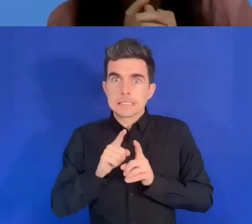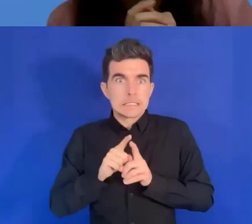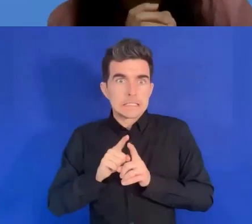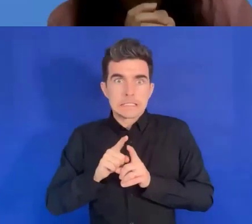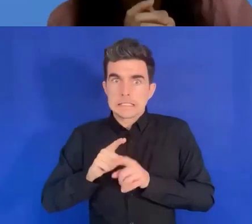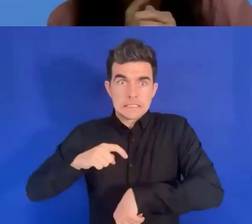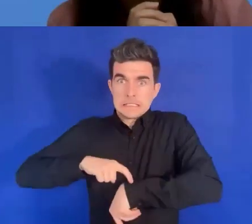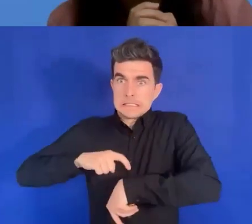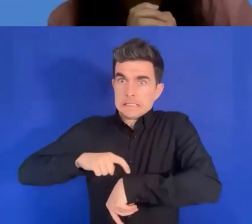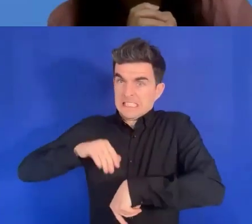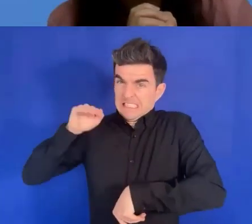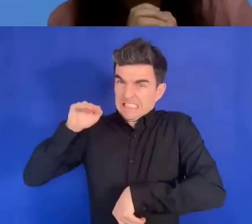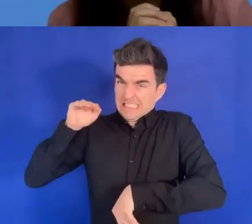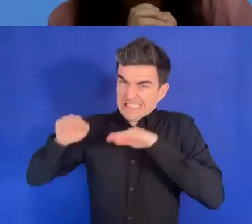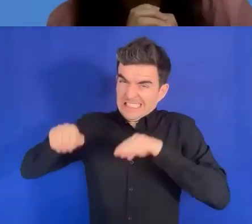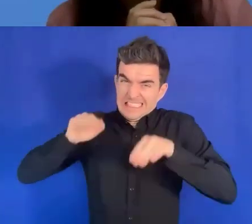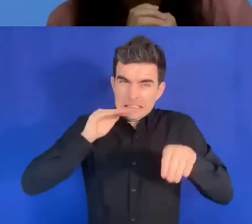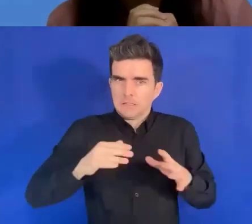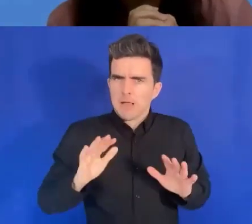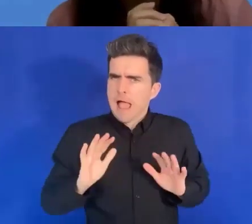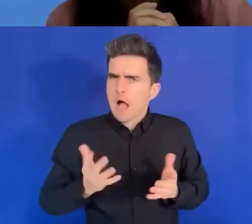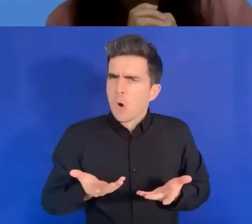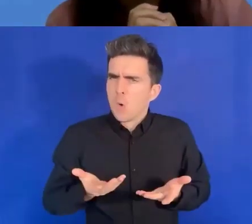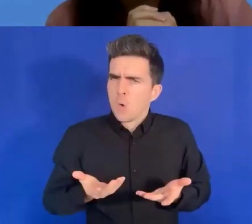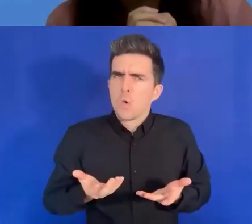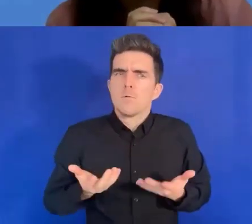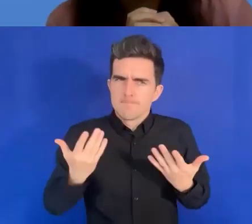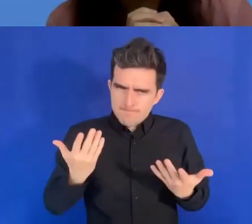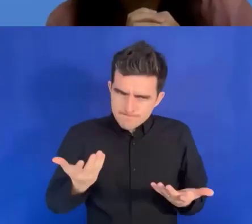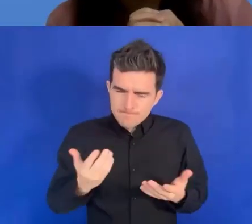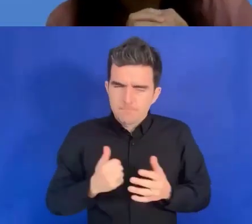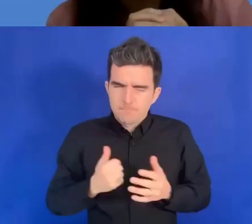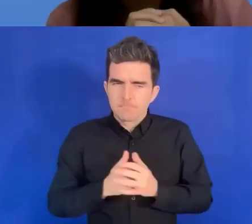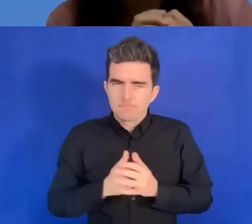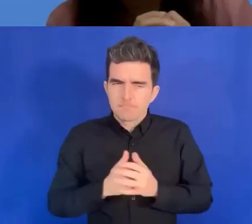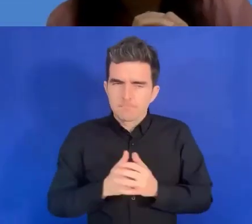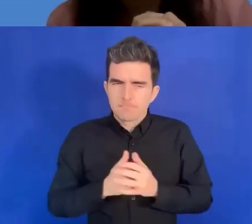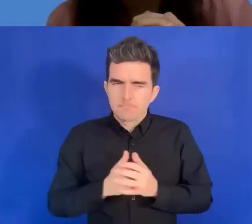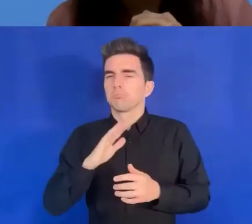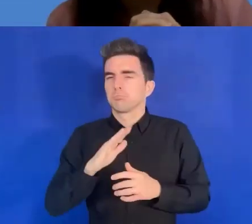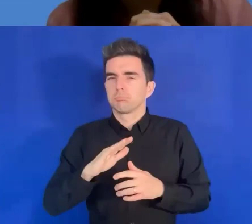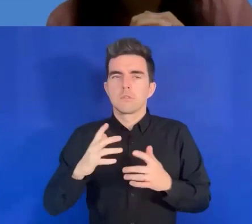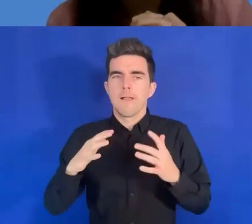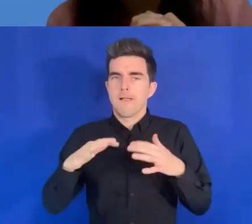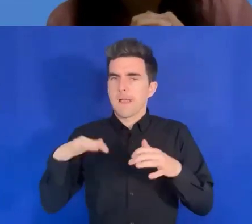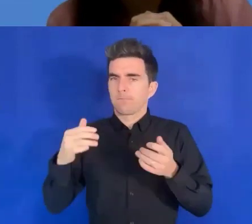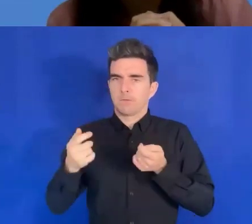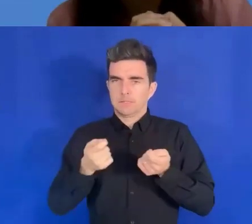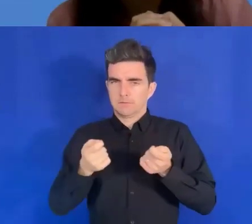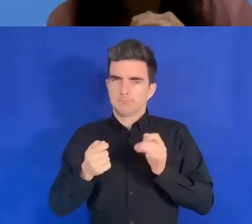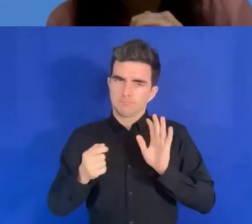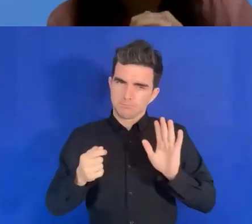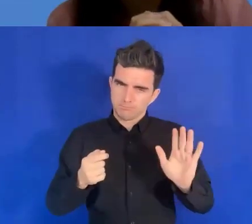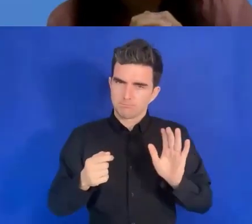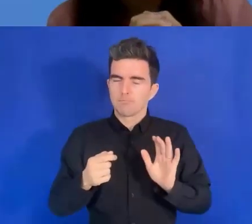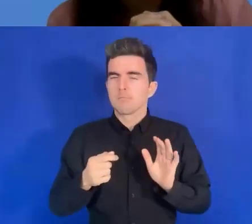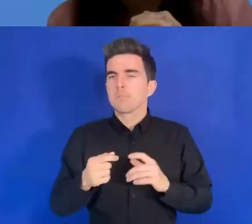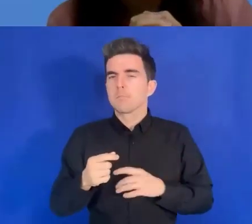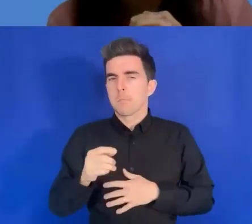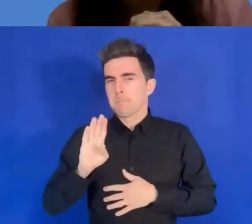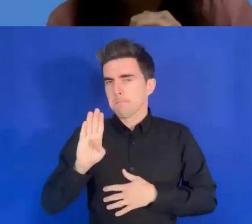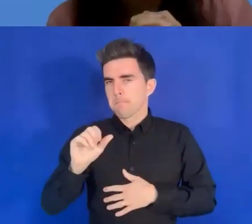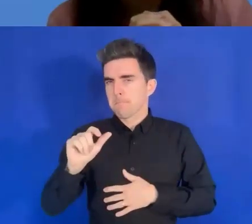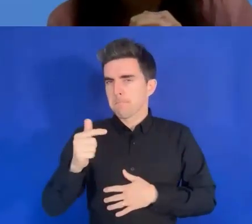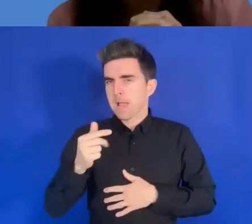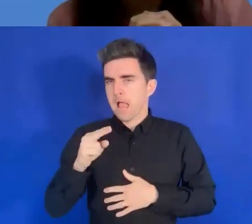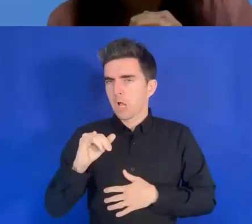gouvernement et nous sommes assistés bien sûr par le consultant qui est basé actuellement au Danemark. Alors